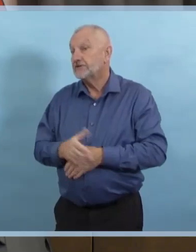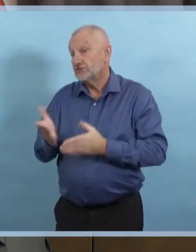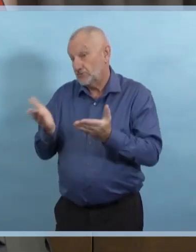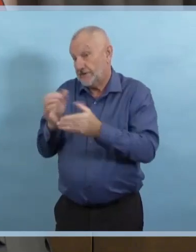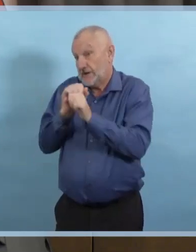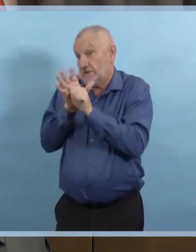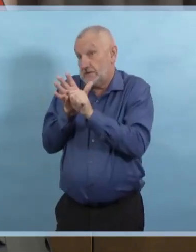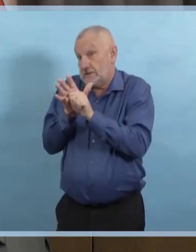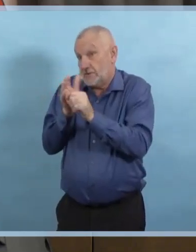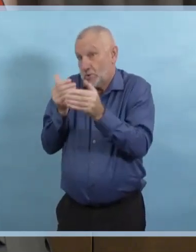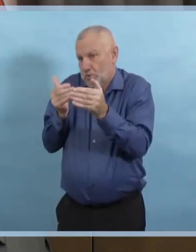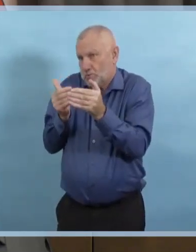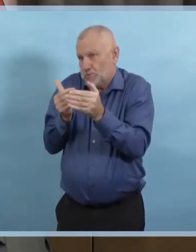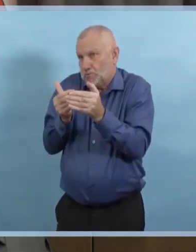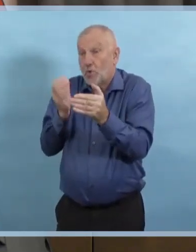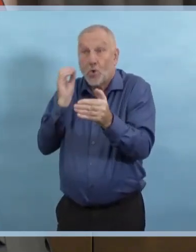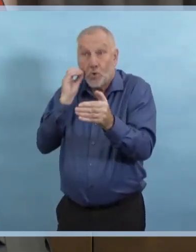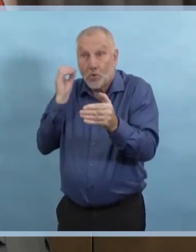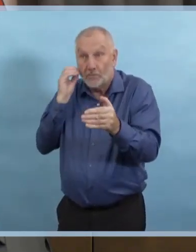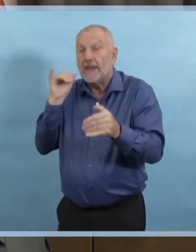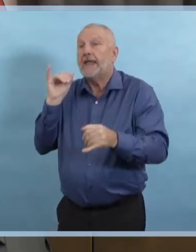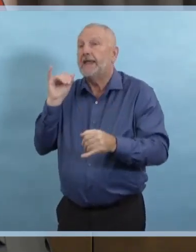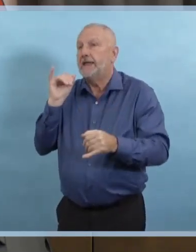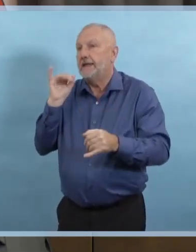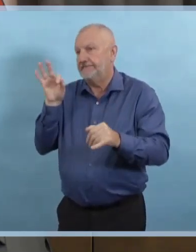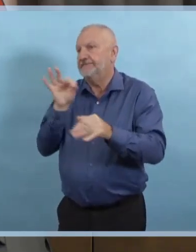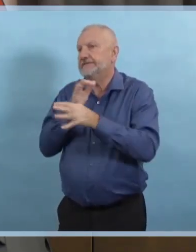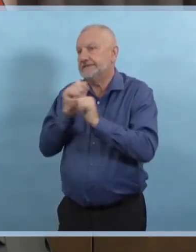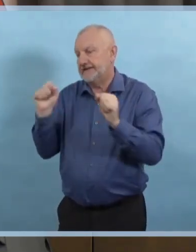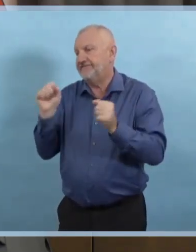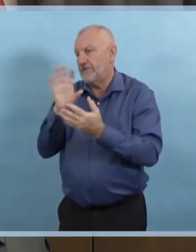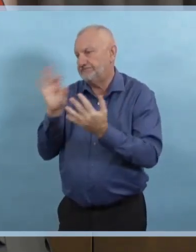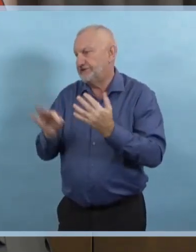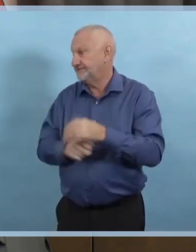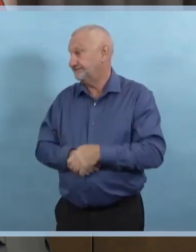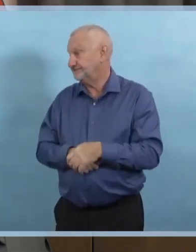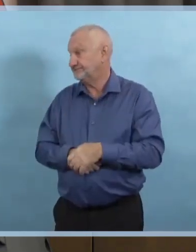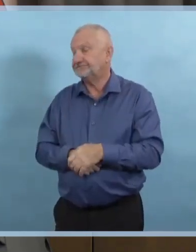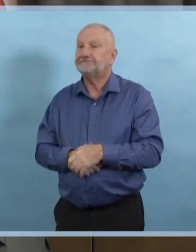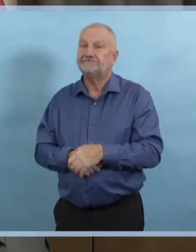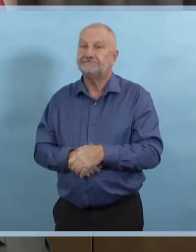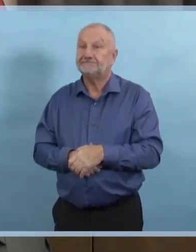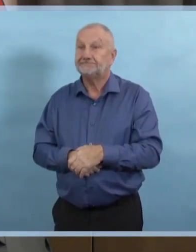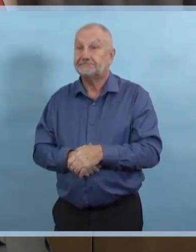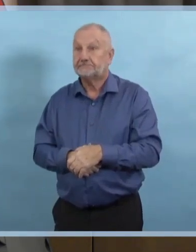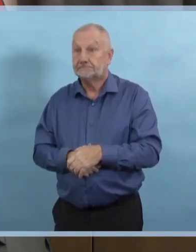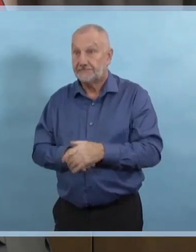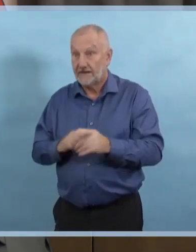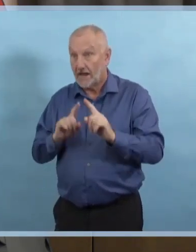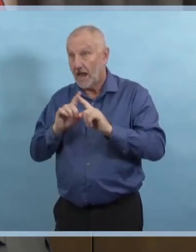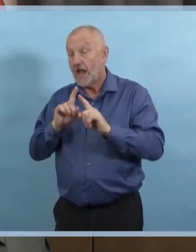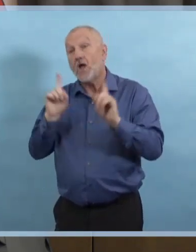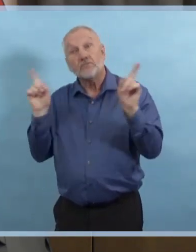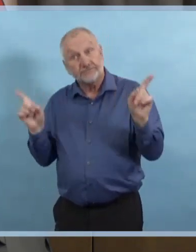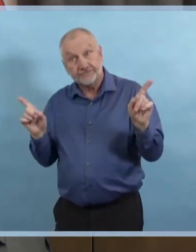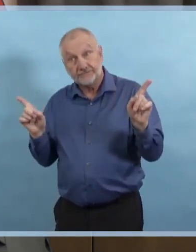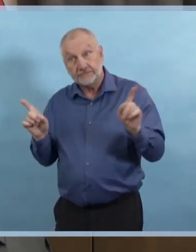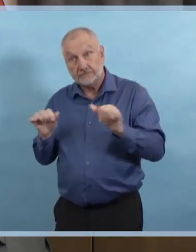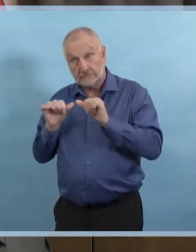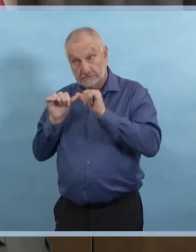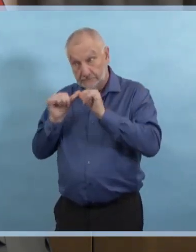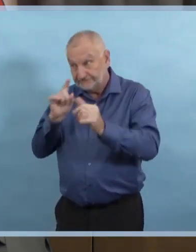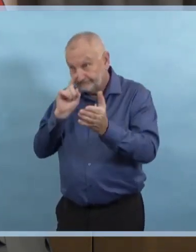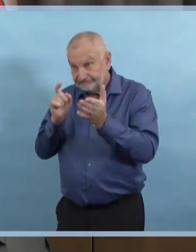si nous continuons de voir une augmentation, nous allons probablement devoir mettre en œuvre certaines